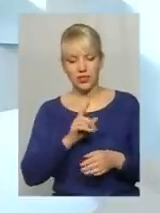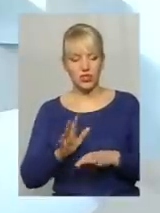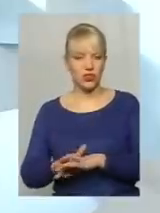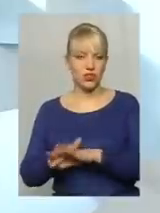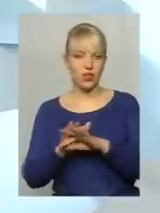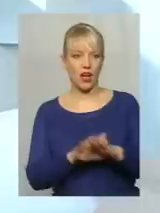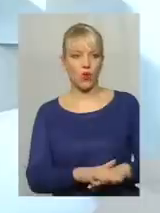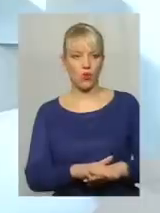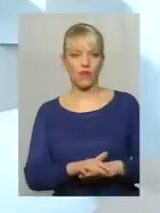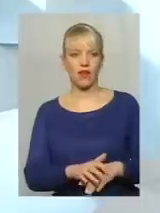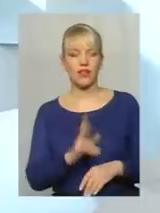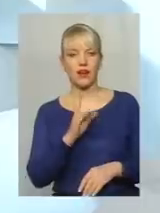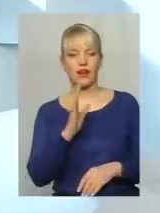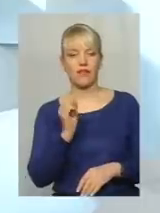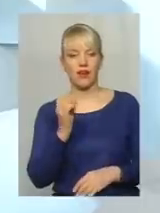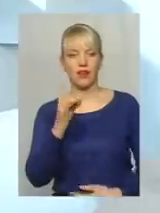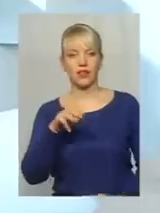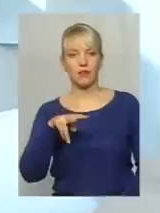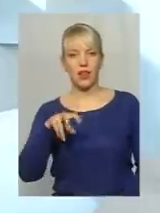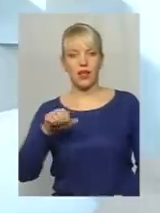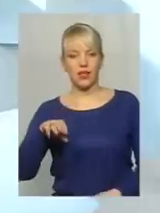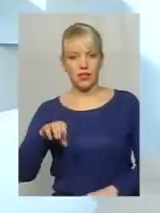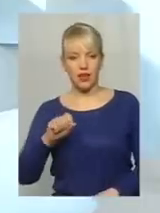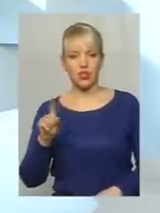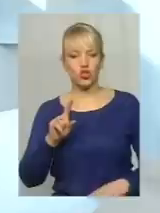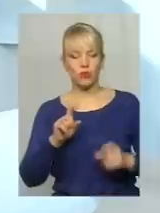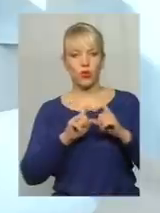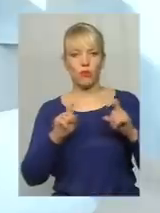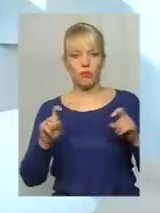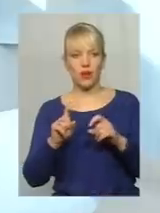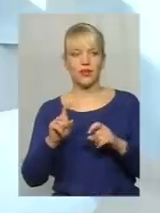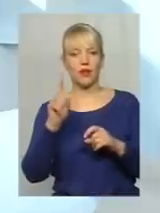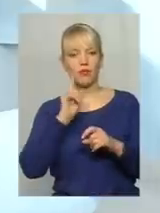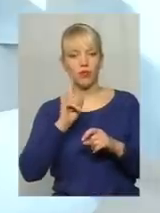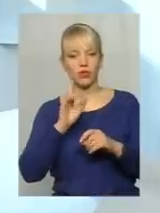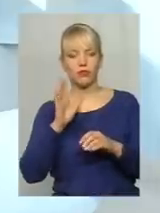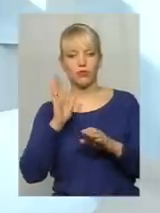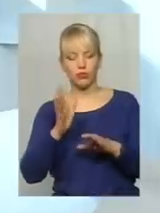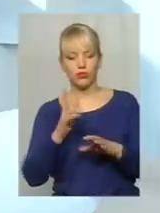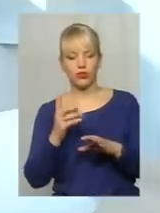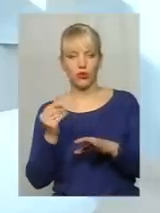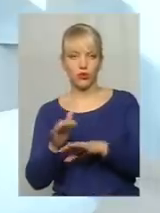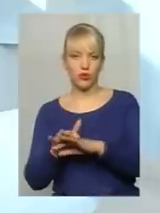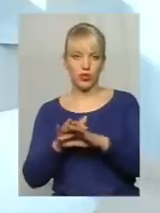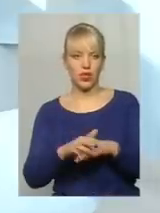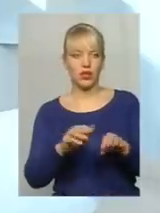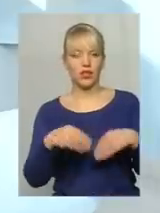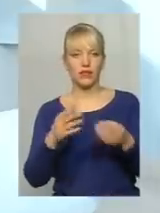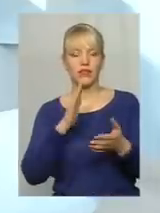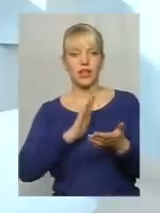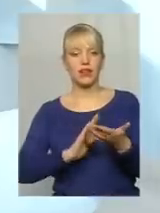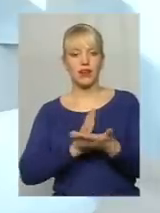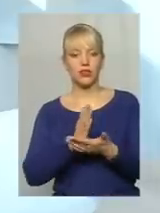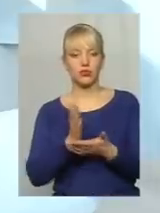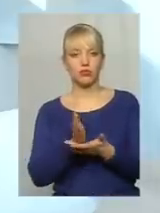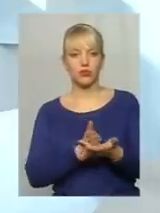квартплати для того, щоб компанія могла, доки підуть перші гроші до них, надавати якісну послугу і